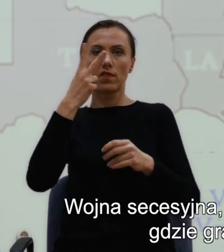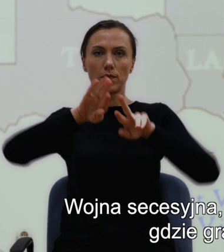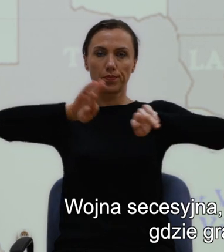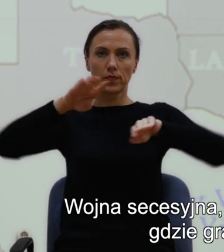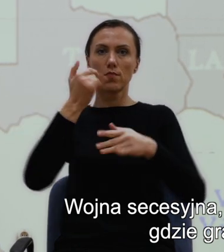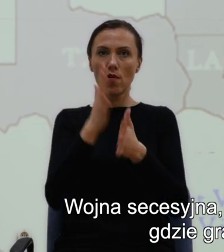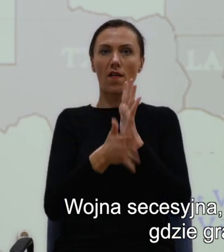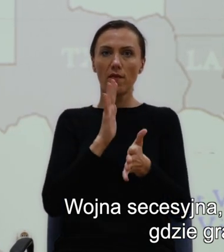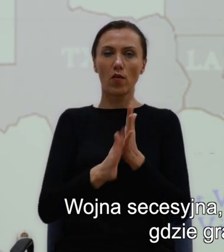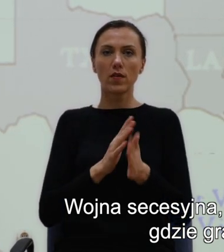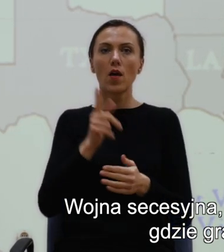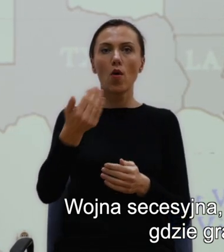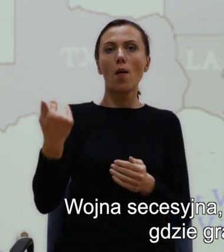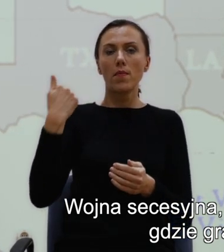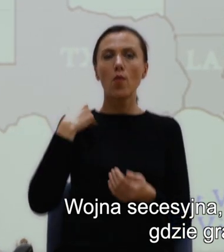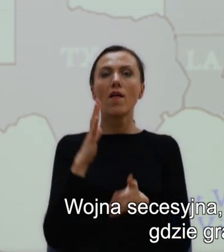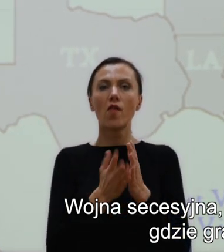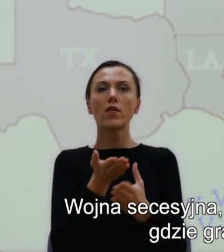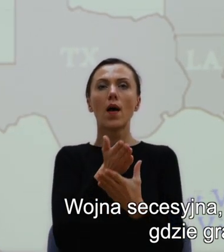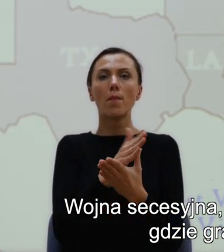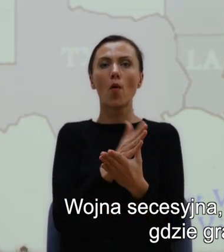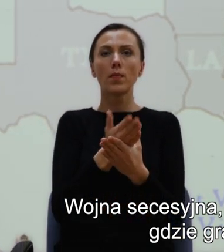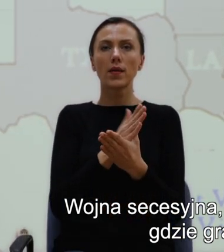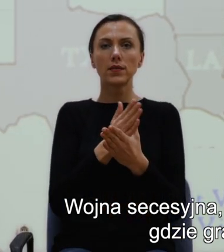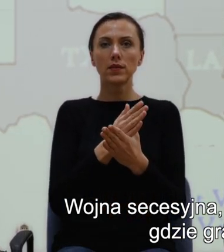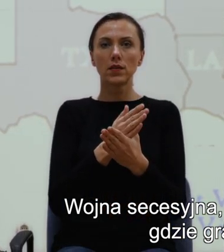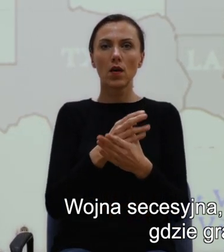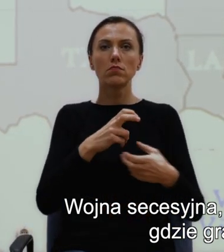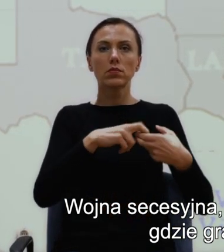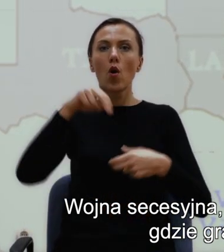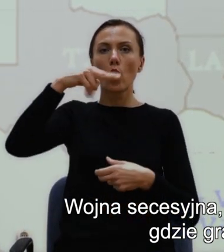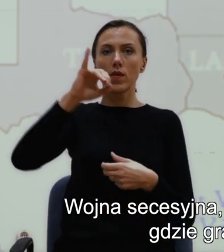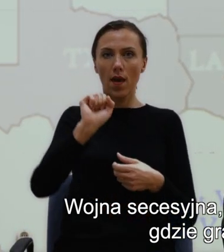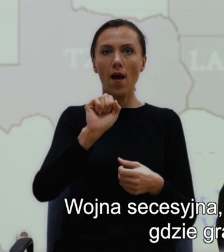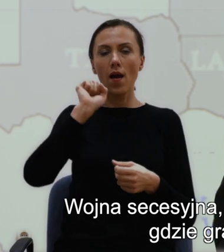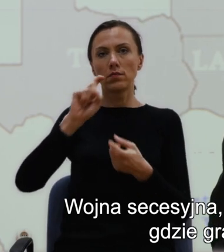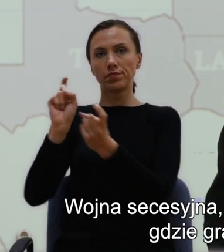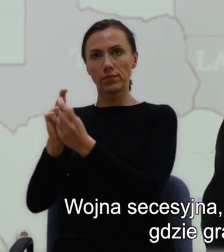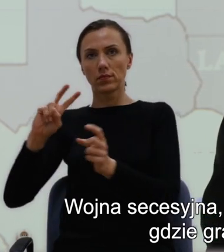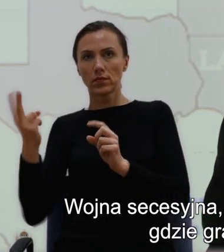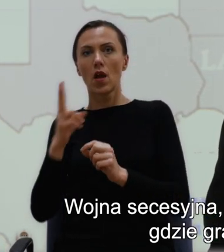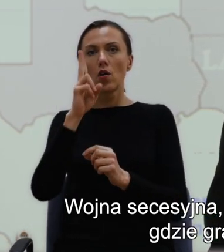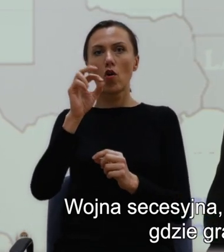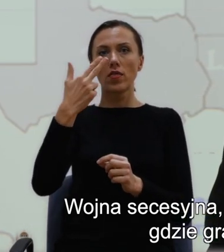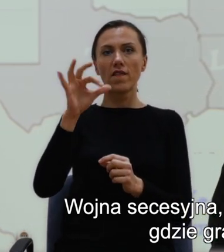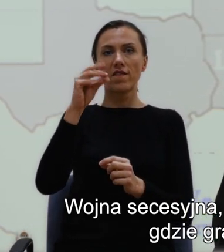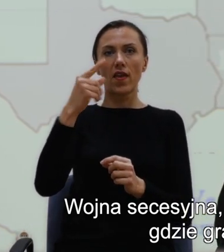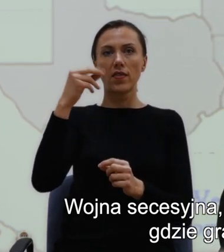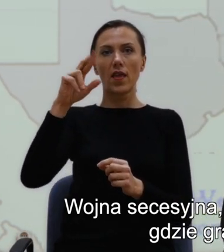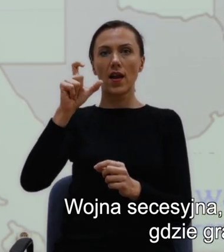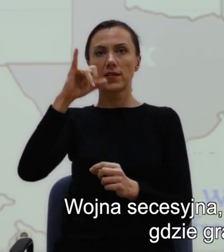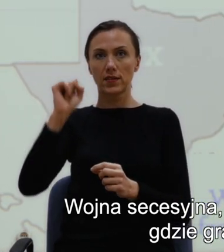między Unią a Konfederacją, gdzie granica między